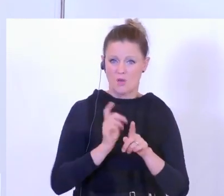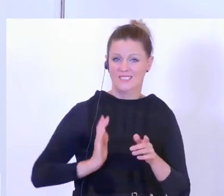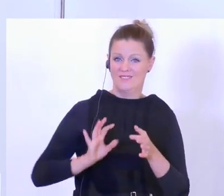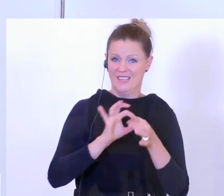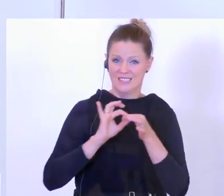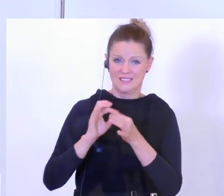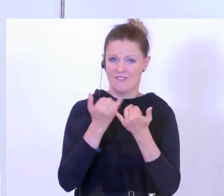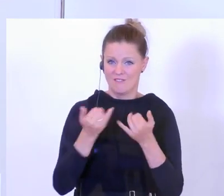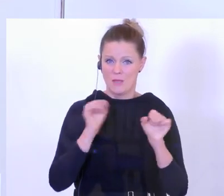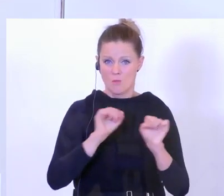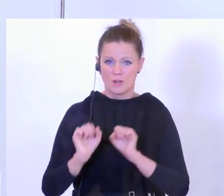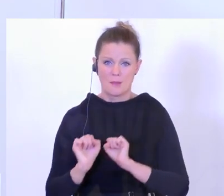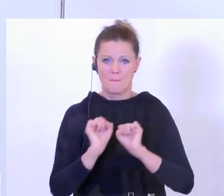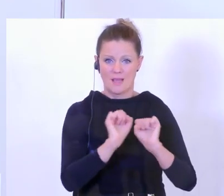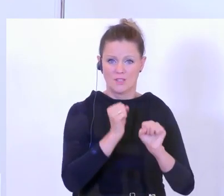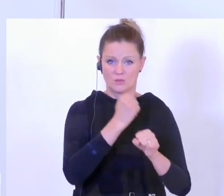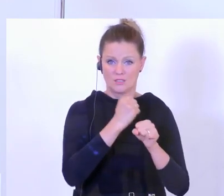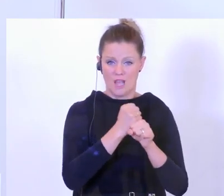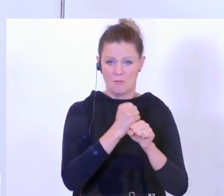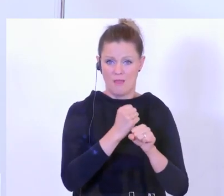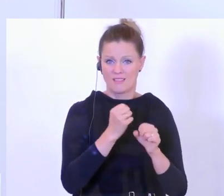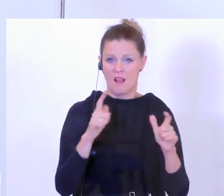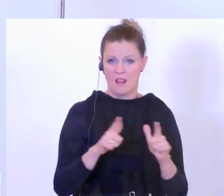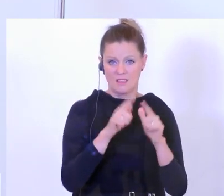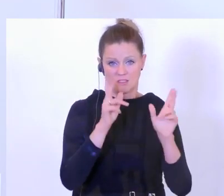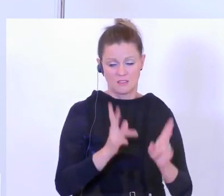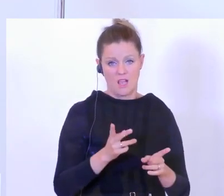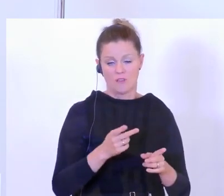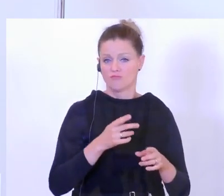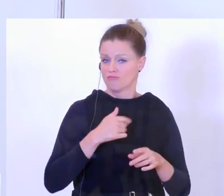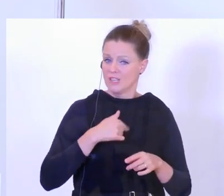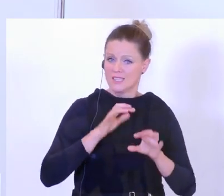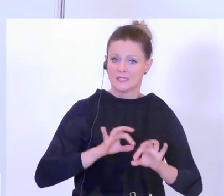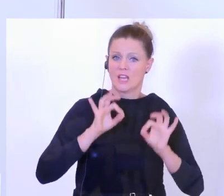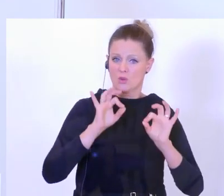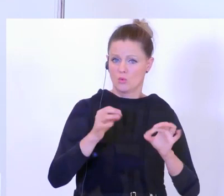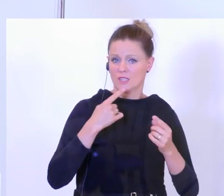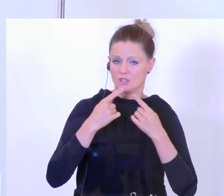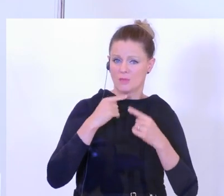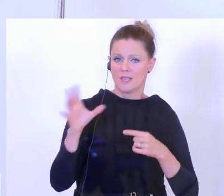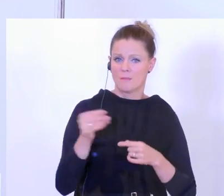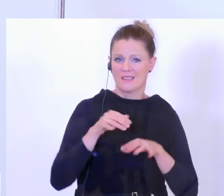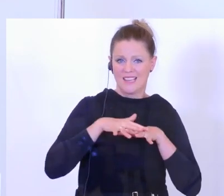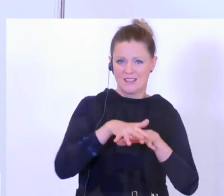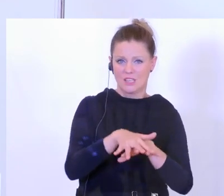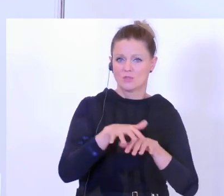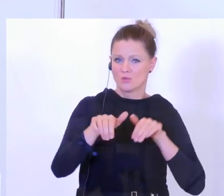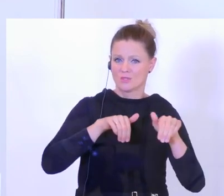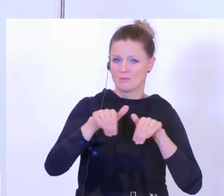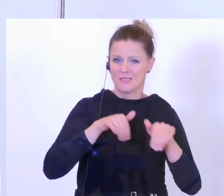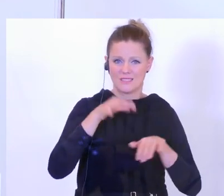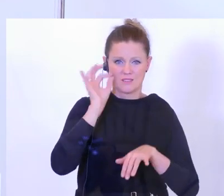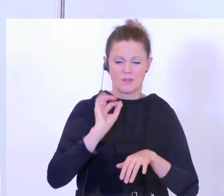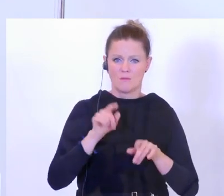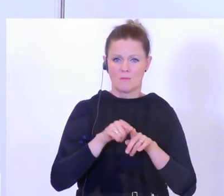hier Präventionsarbeit leisten können. Und ich bin auch hier schon in guten Gesprächen mit der Integrationsministerin, um auch hier den